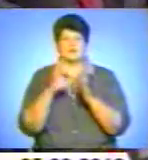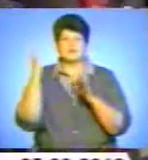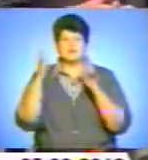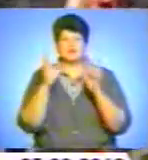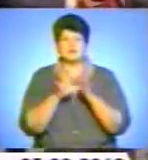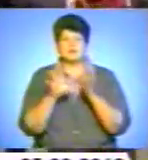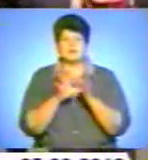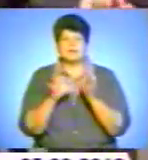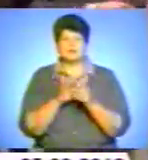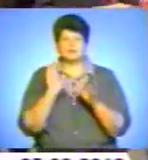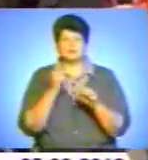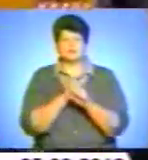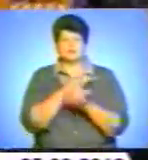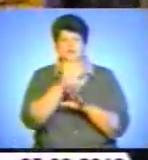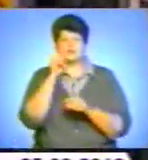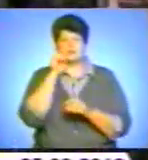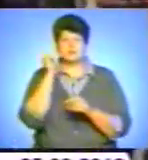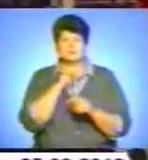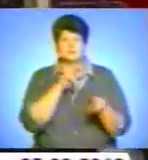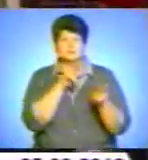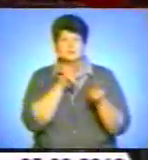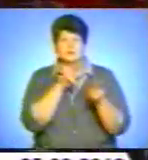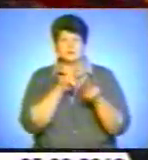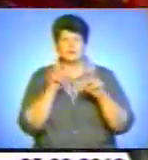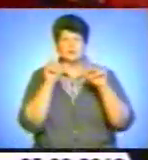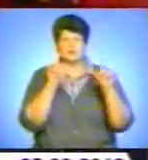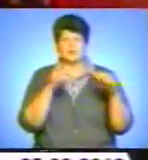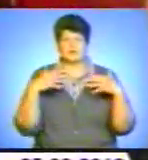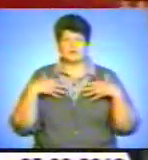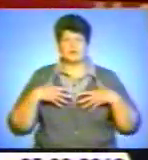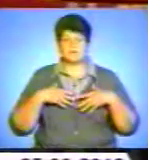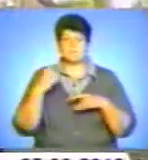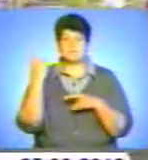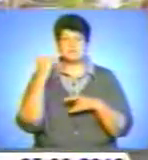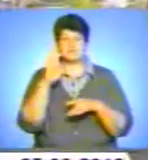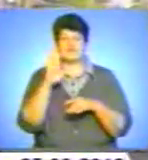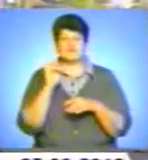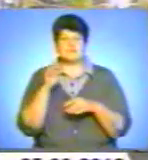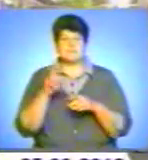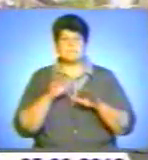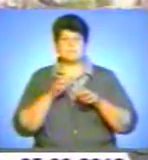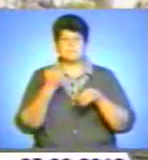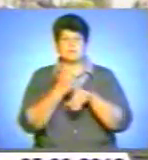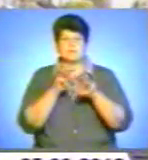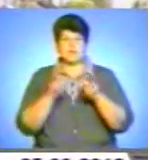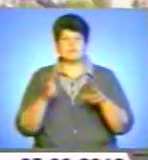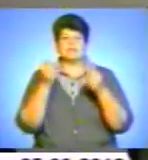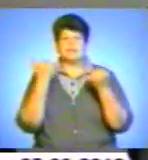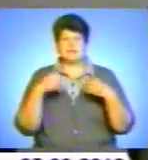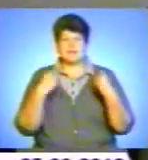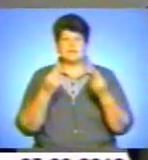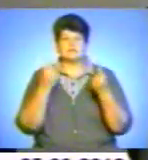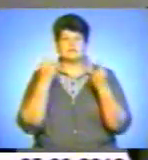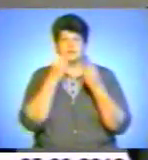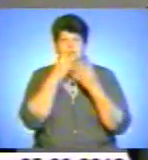Україні. Один з них під пильним наглядом Валерія Хорошковського поїхав до Криму. Перший віце-прем'єр дав високу оцінку новому виробництву. Тут